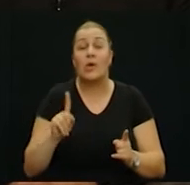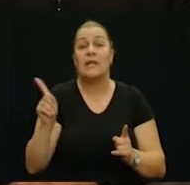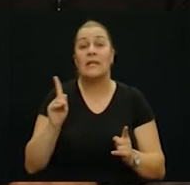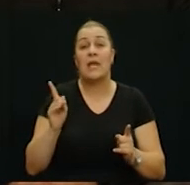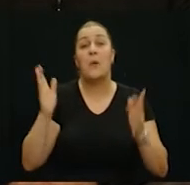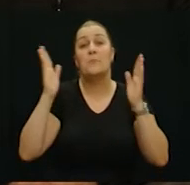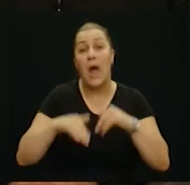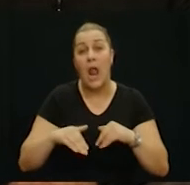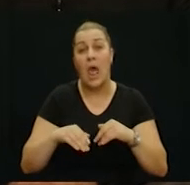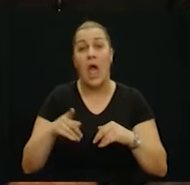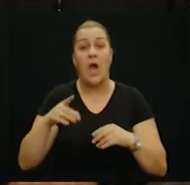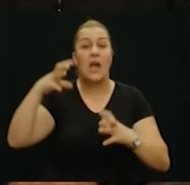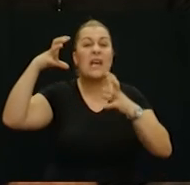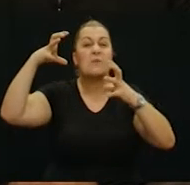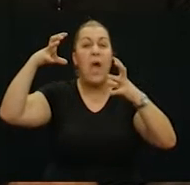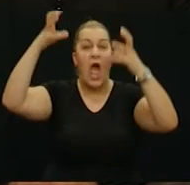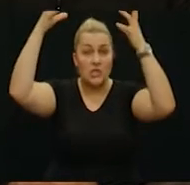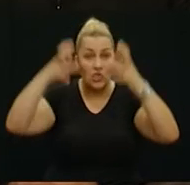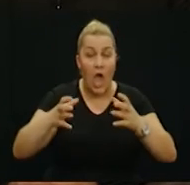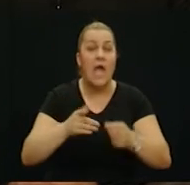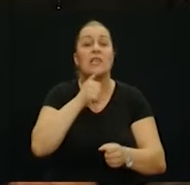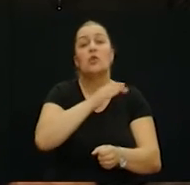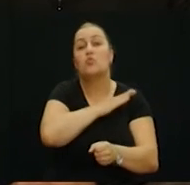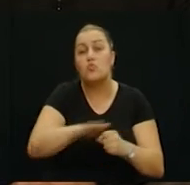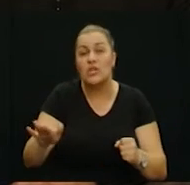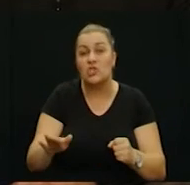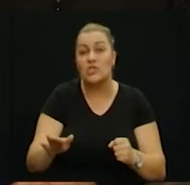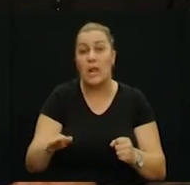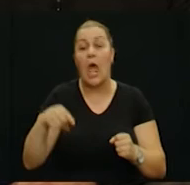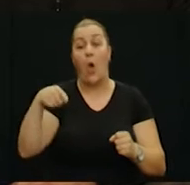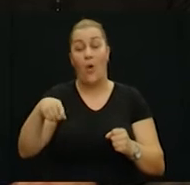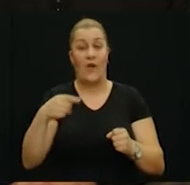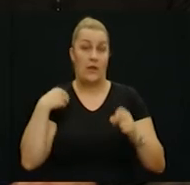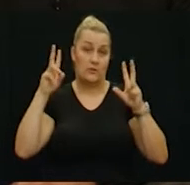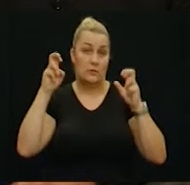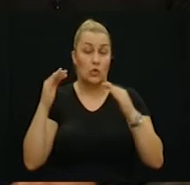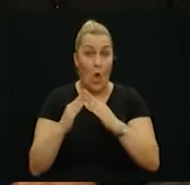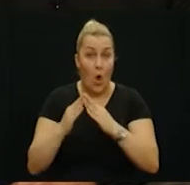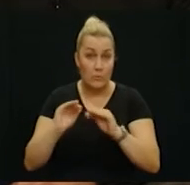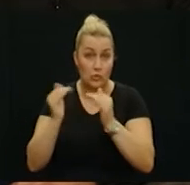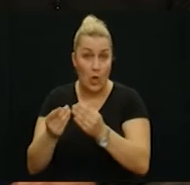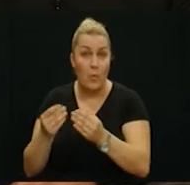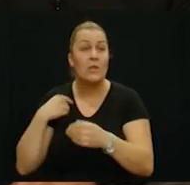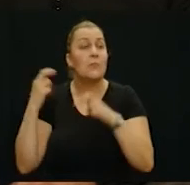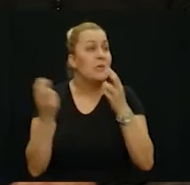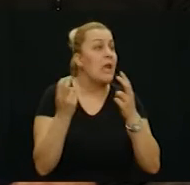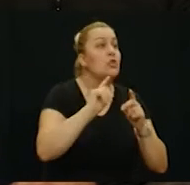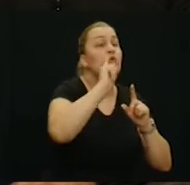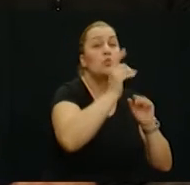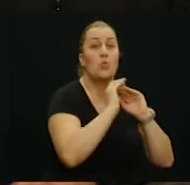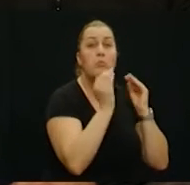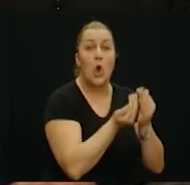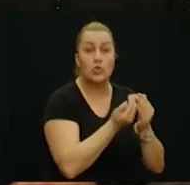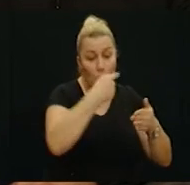dok nije pala krmača i uništila nam i taj dom. Onda smo tražili drugu